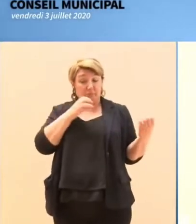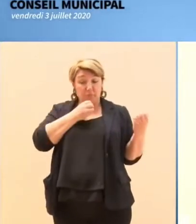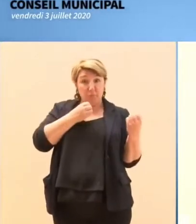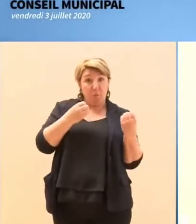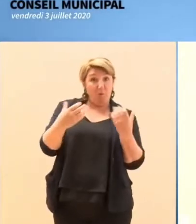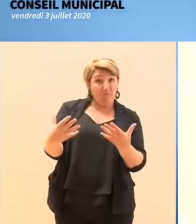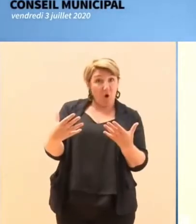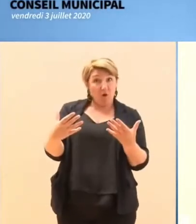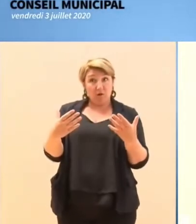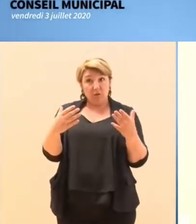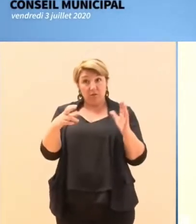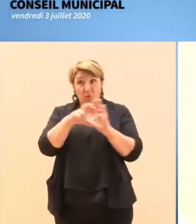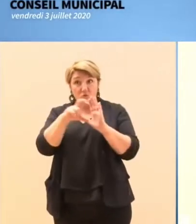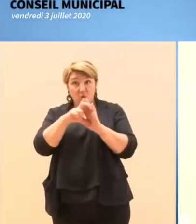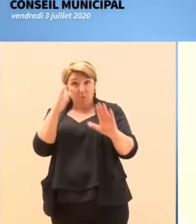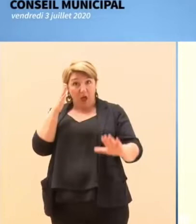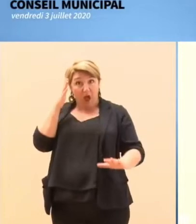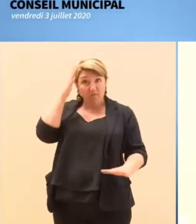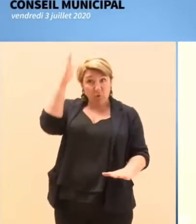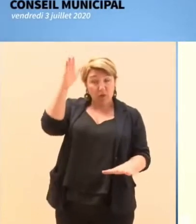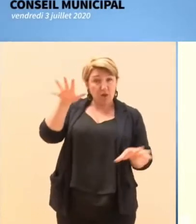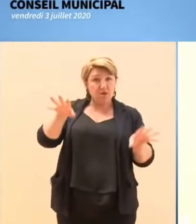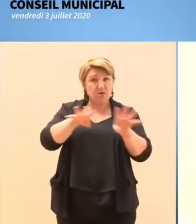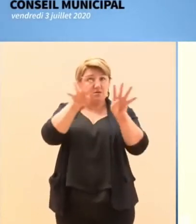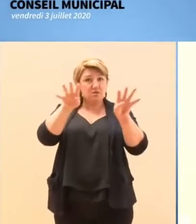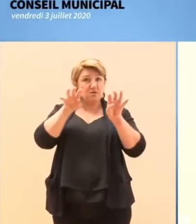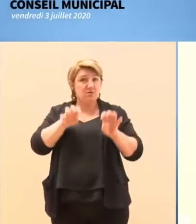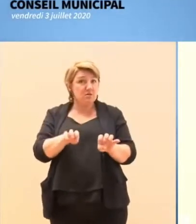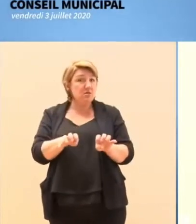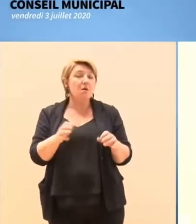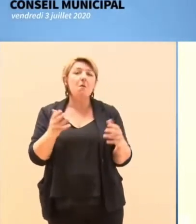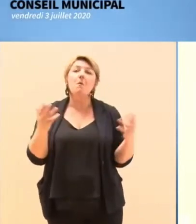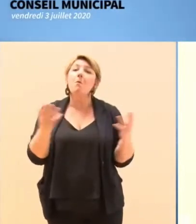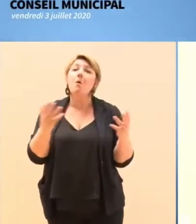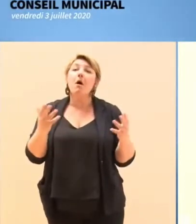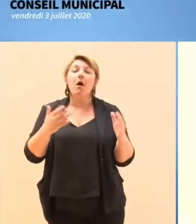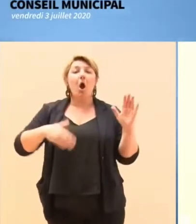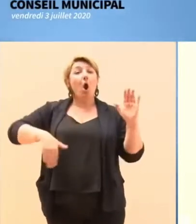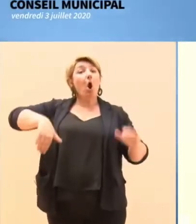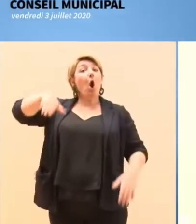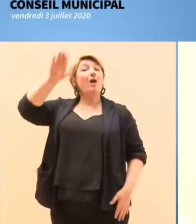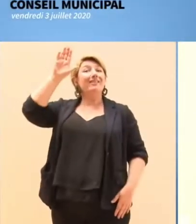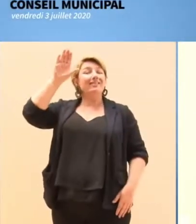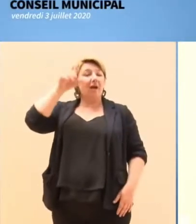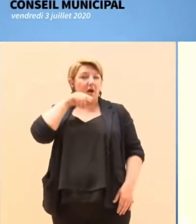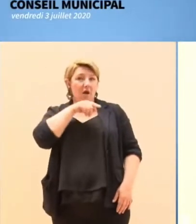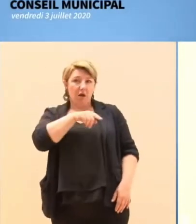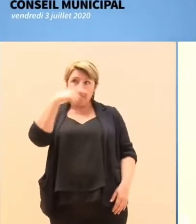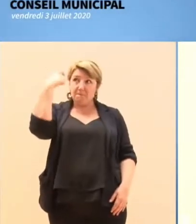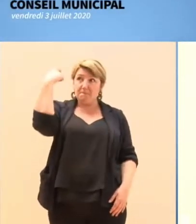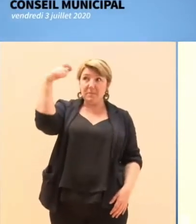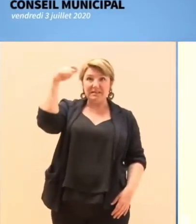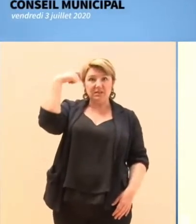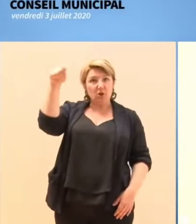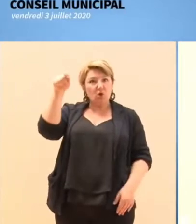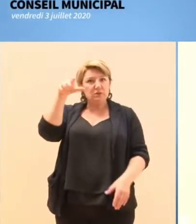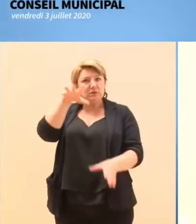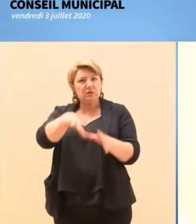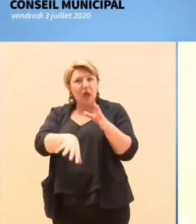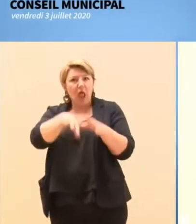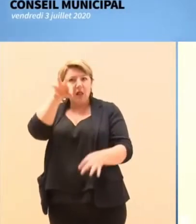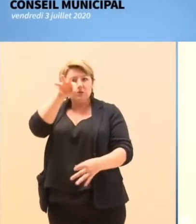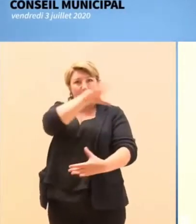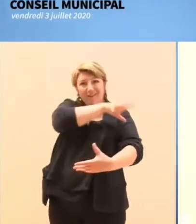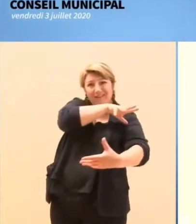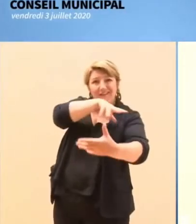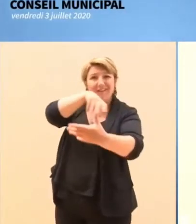l'avenir de Grenoble. C'est l'engagement de votre candidat dans la compétition présidentielle. Cela